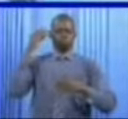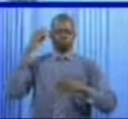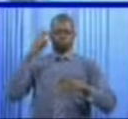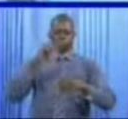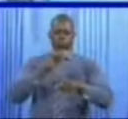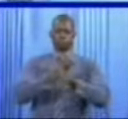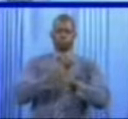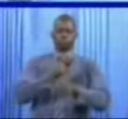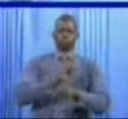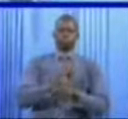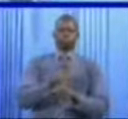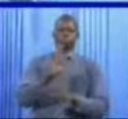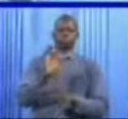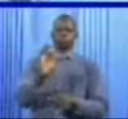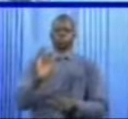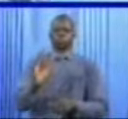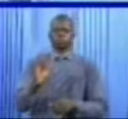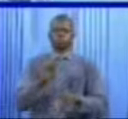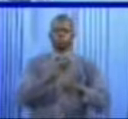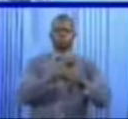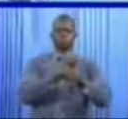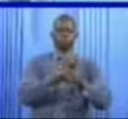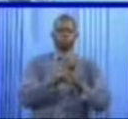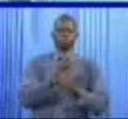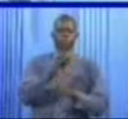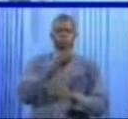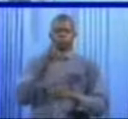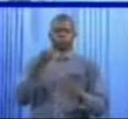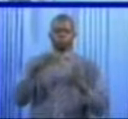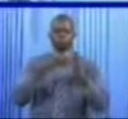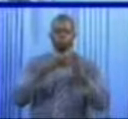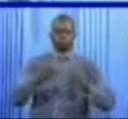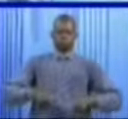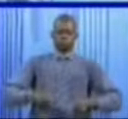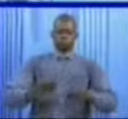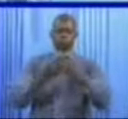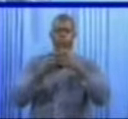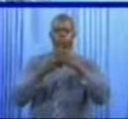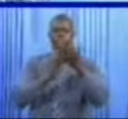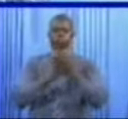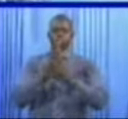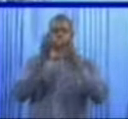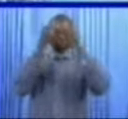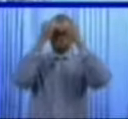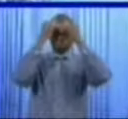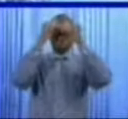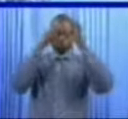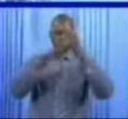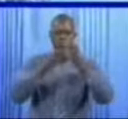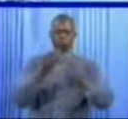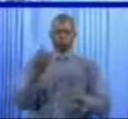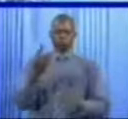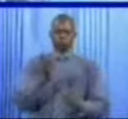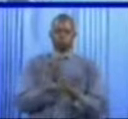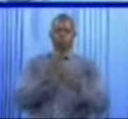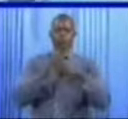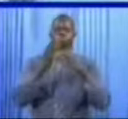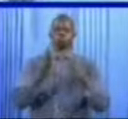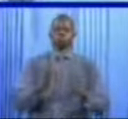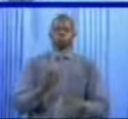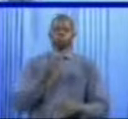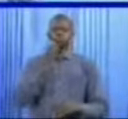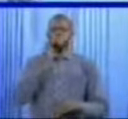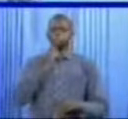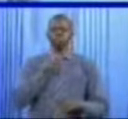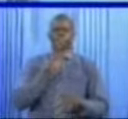et de l'Artisanat du Burkina l'opération 100 000 charrues lancée par le président du FASO en 2011. Les producteurs et productrices